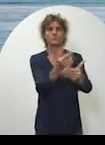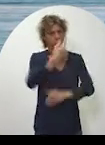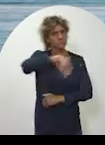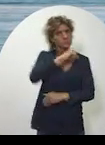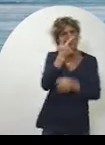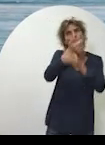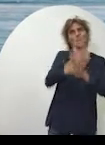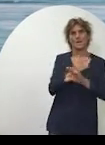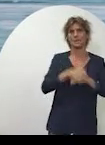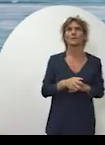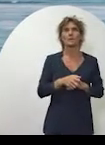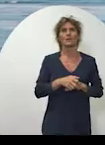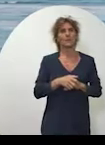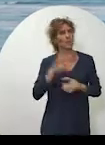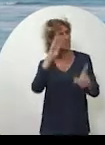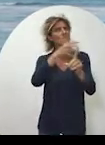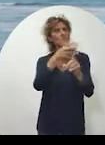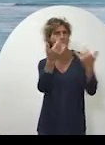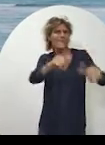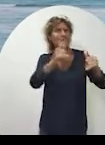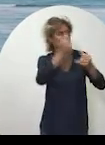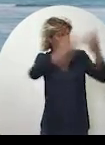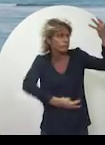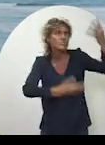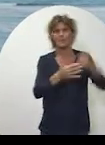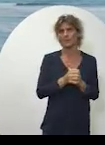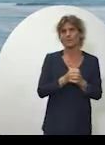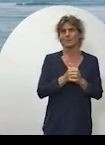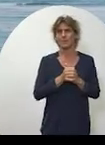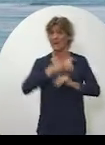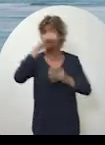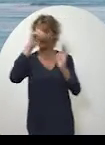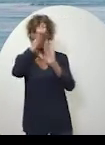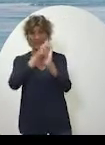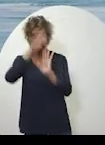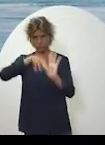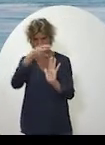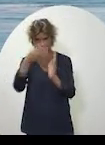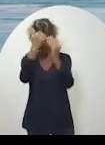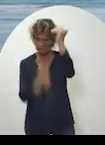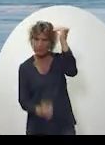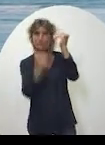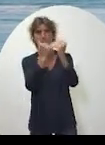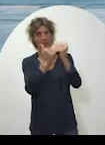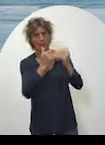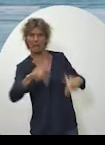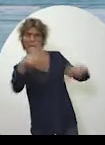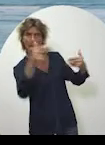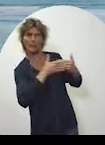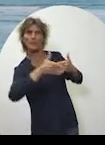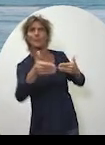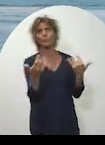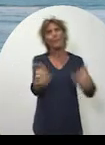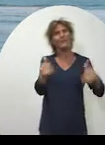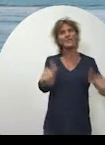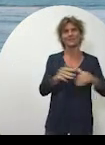donner à notre collectivité. Nous avons de grands défis à relever ensemble. De nombreuses échéances nous attendent tout au long de l'année à